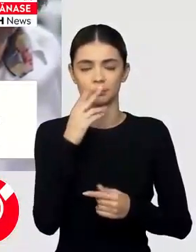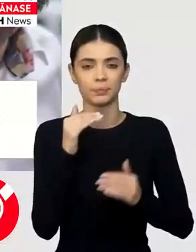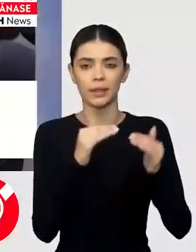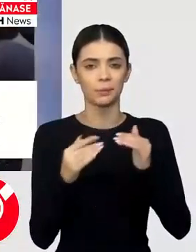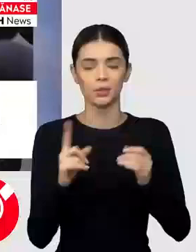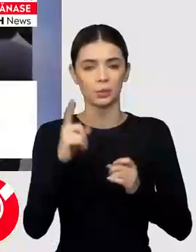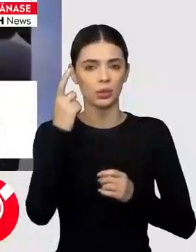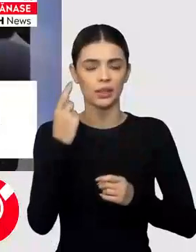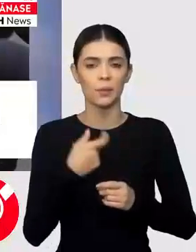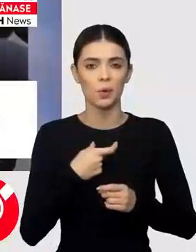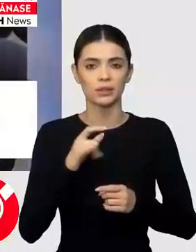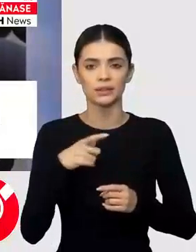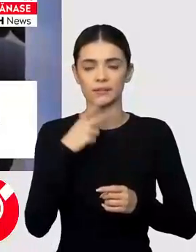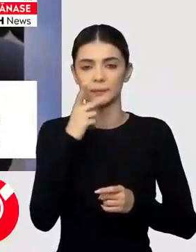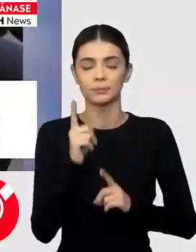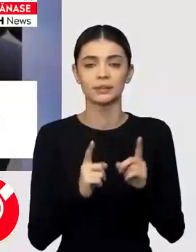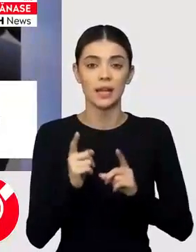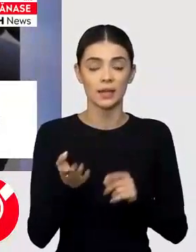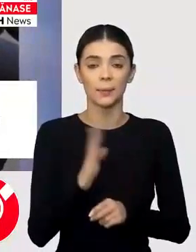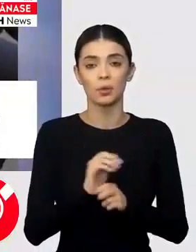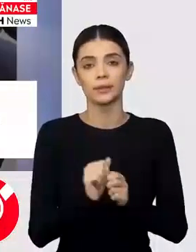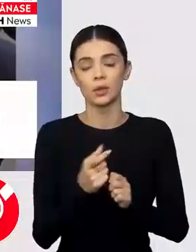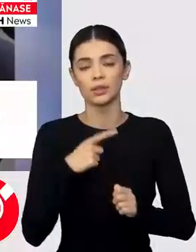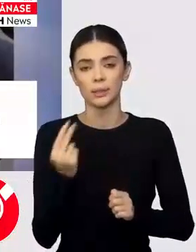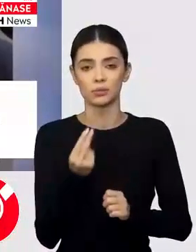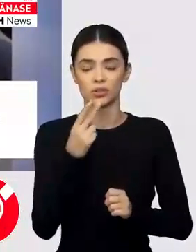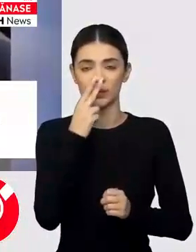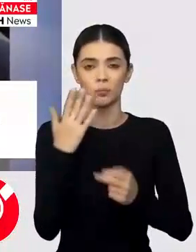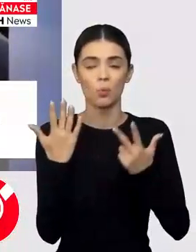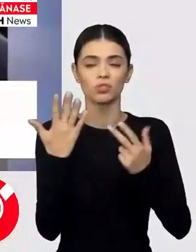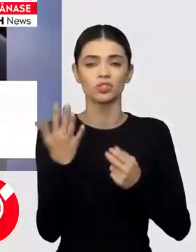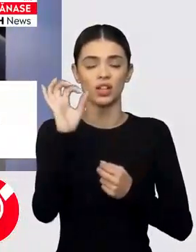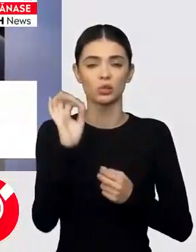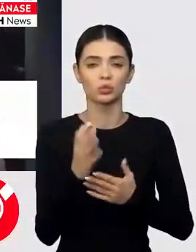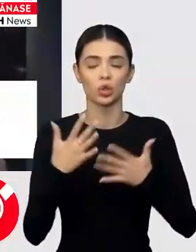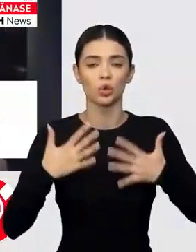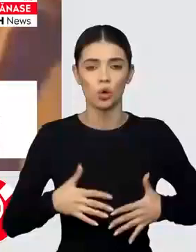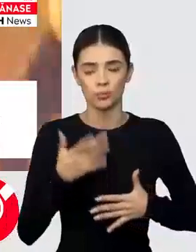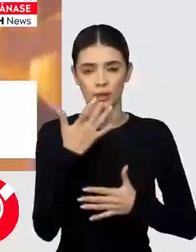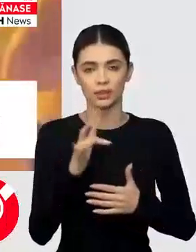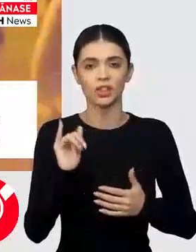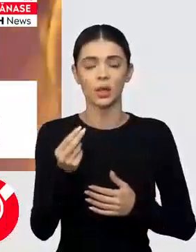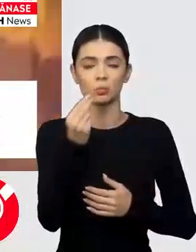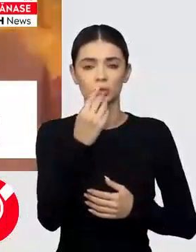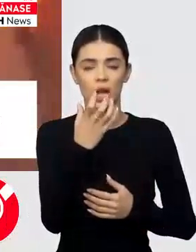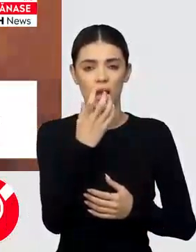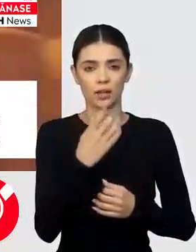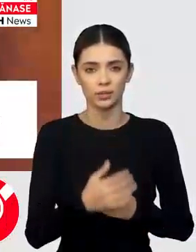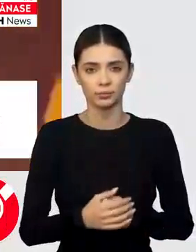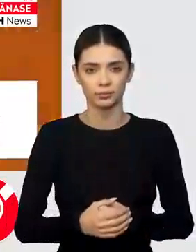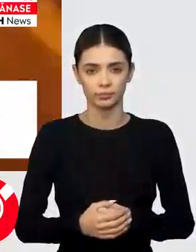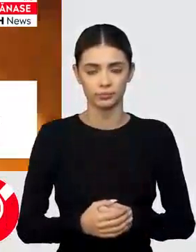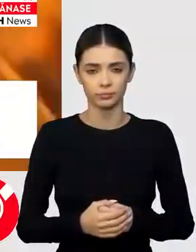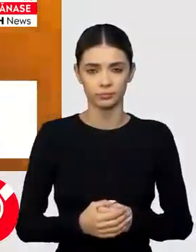Rafila. Iar evaluarea inițială arată care arsuri pe 80% din suprafața corporală și este intubată. Îți mulțumesc tare